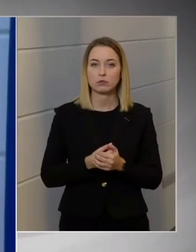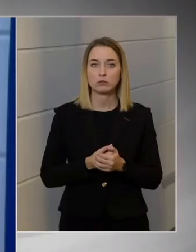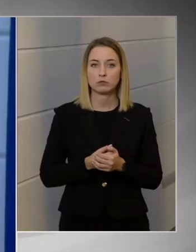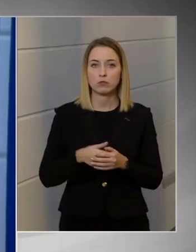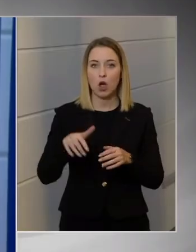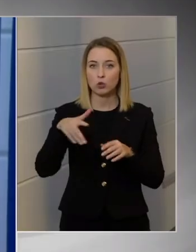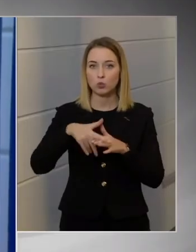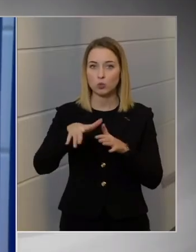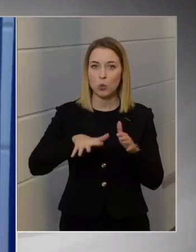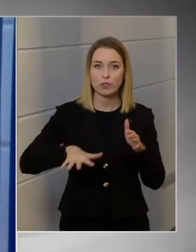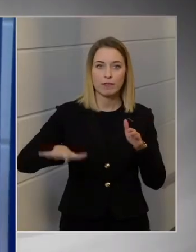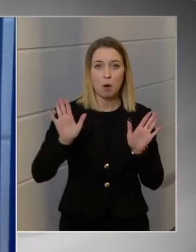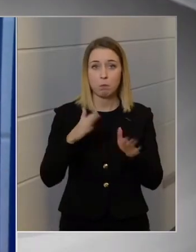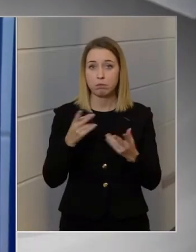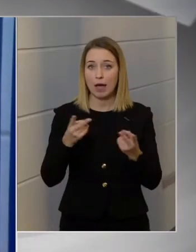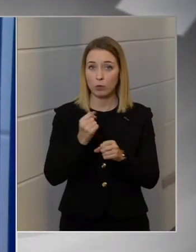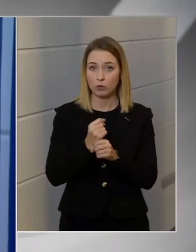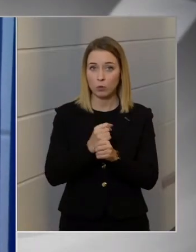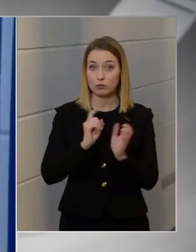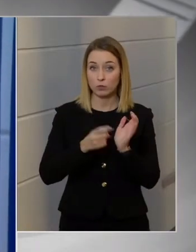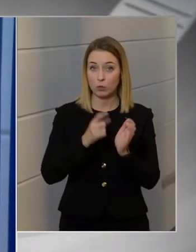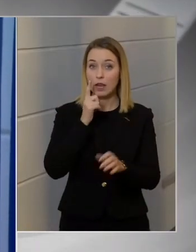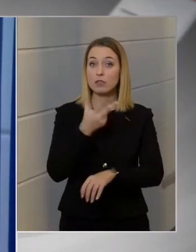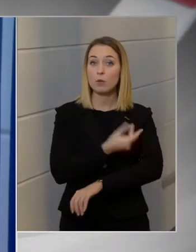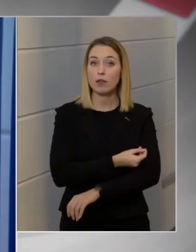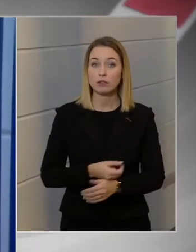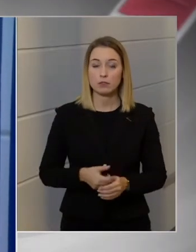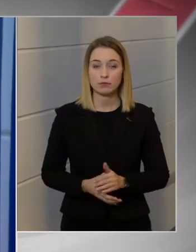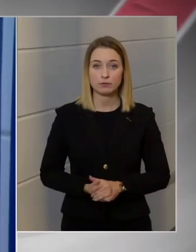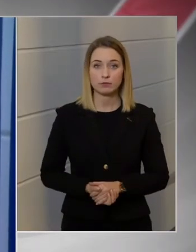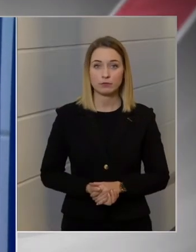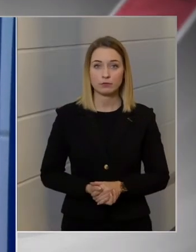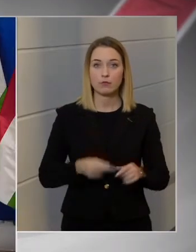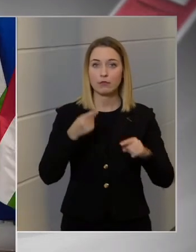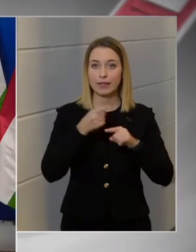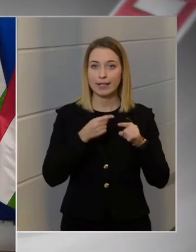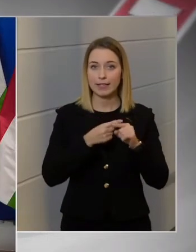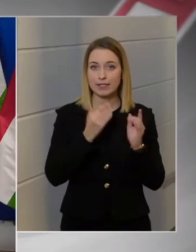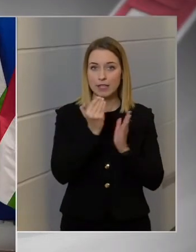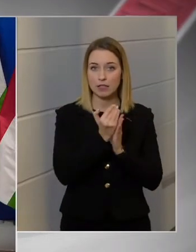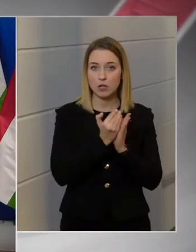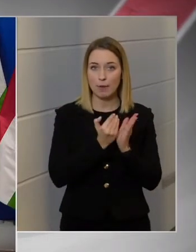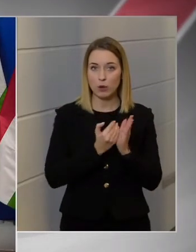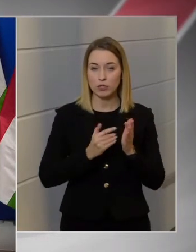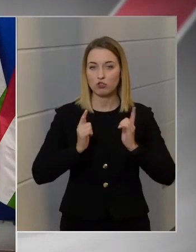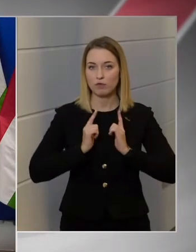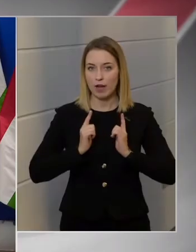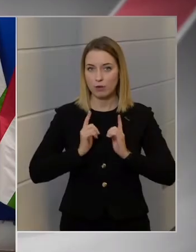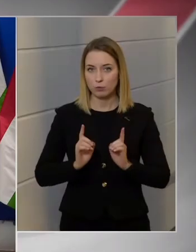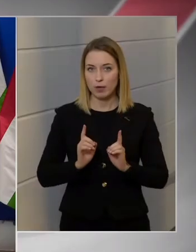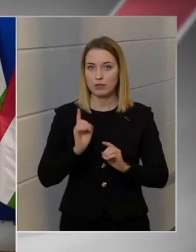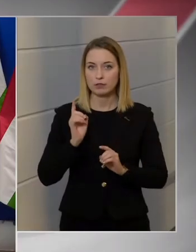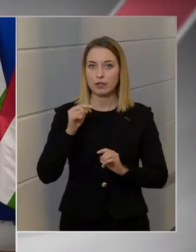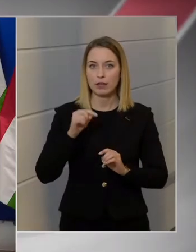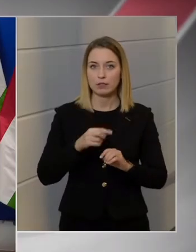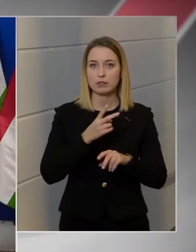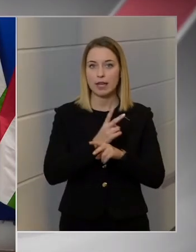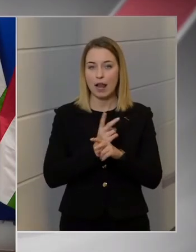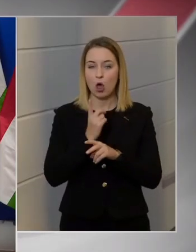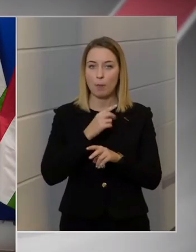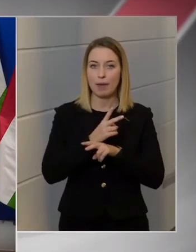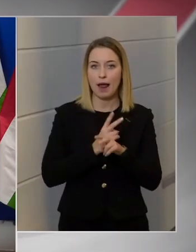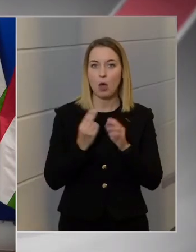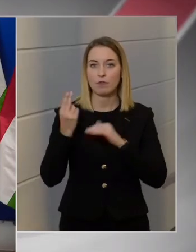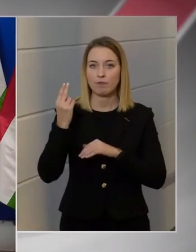területén, bárhol is dolgozzon, kötelező lesz számára az oltás. A részletszabályozást várjuk meg, de ez az elv, amit az állam